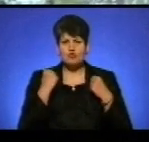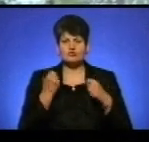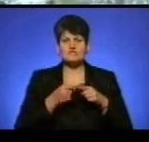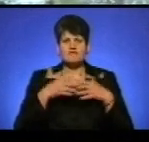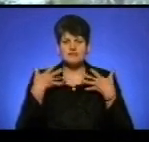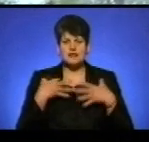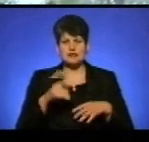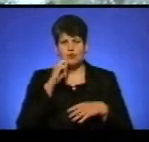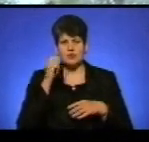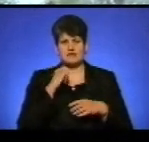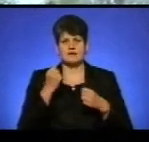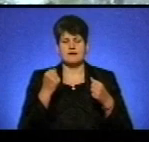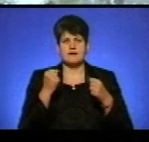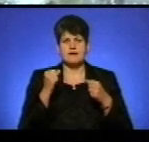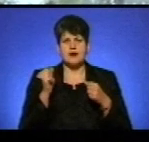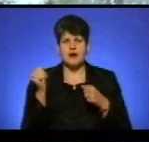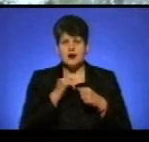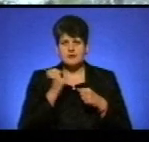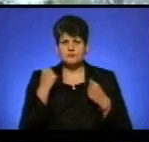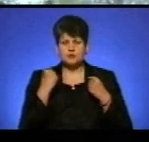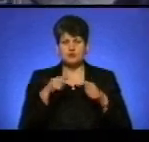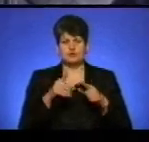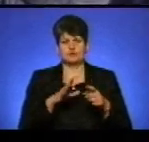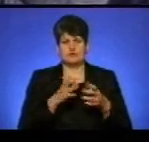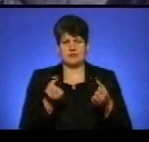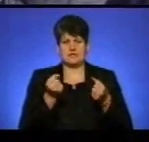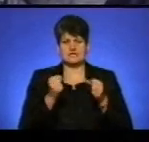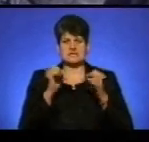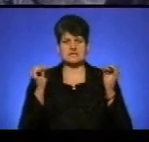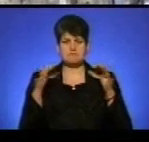для українського армспорту, тому що на ньому трималася збірна України.